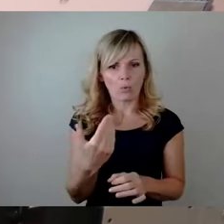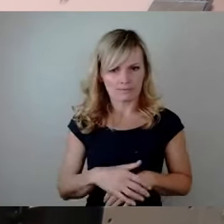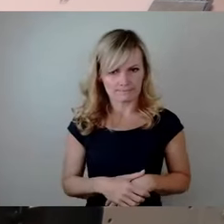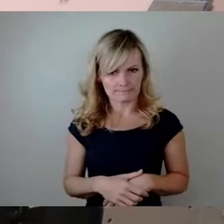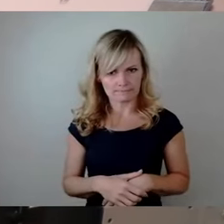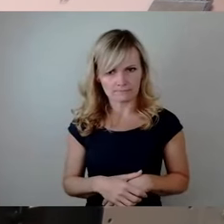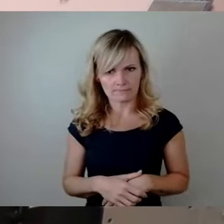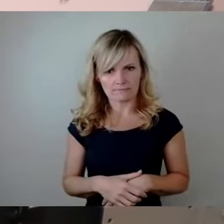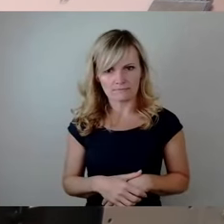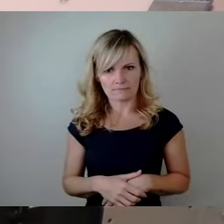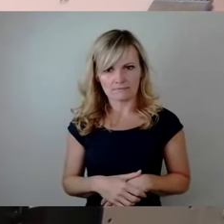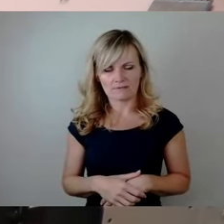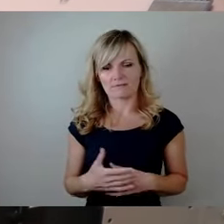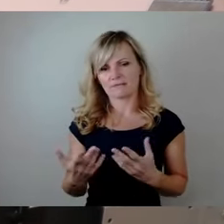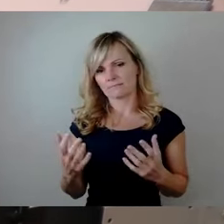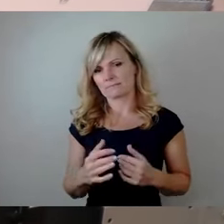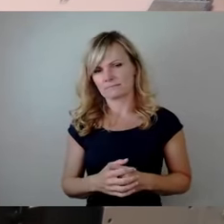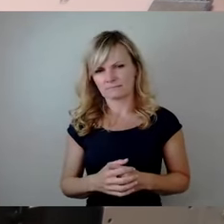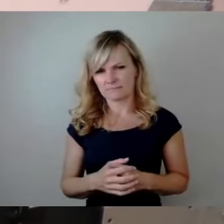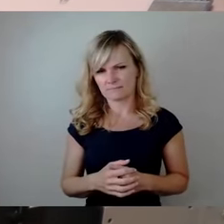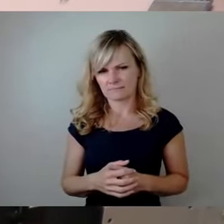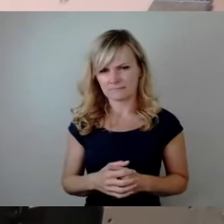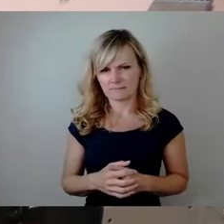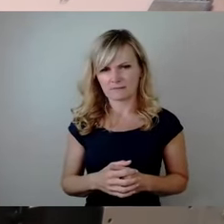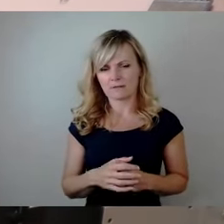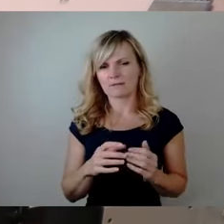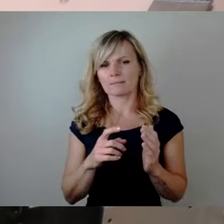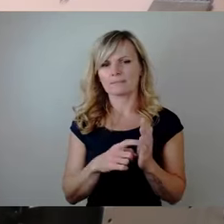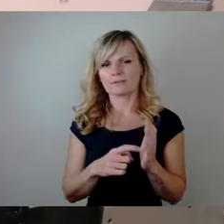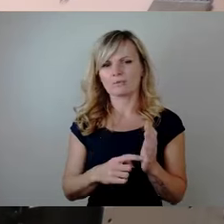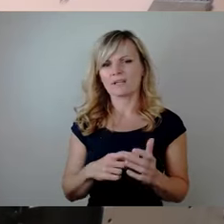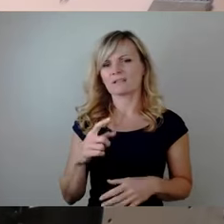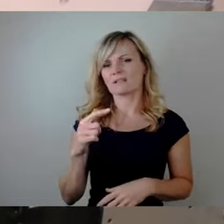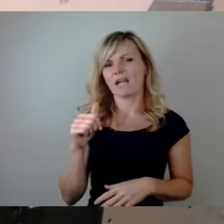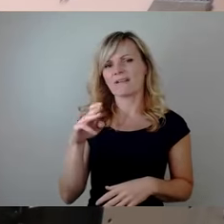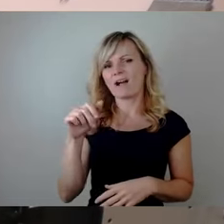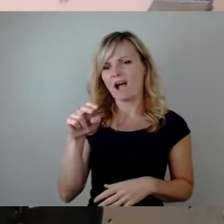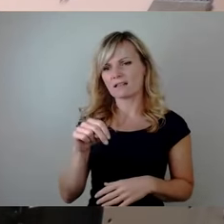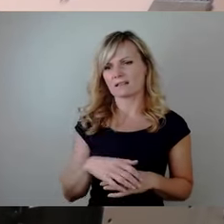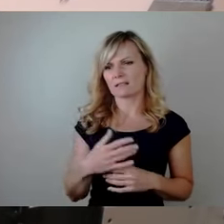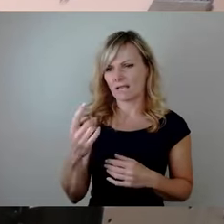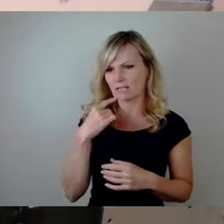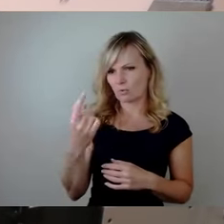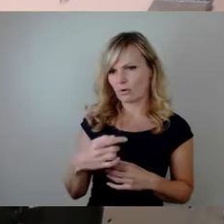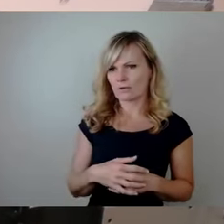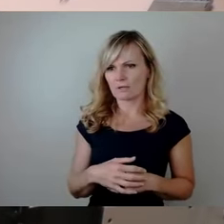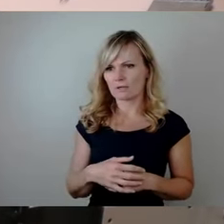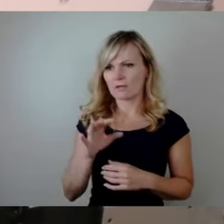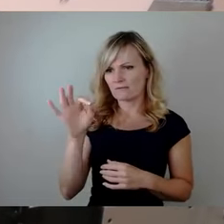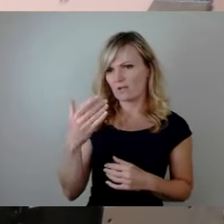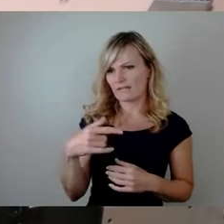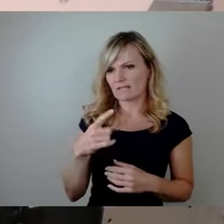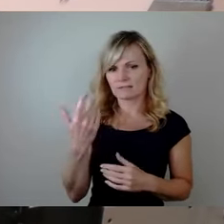Bedingungen der Taiwanesen gewesen sind, damit sie sich am Ende dann auch hier wirklich tatsächlich für Dresden entschieden